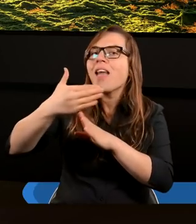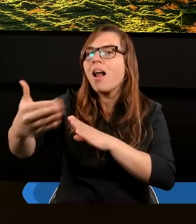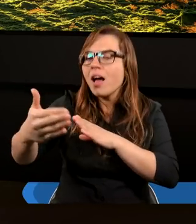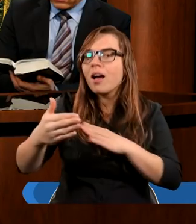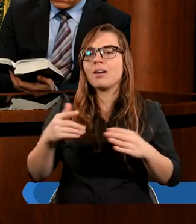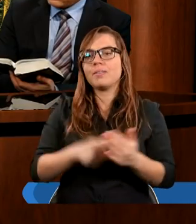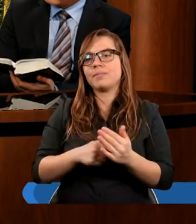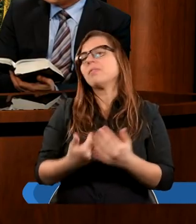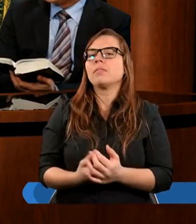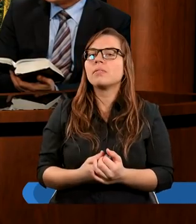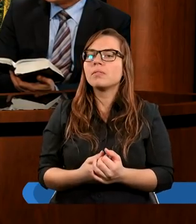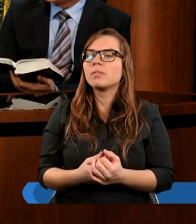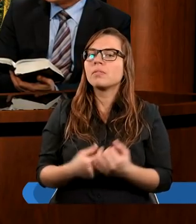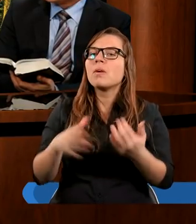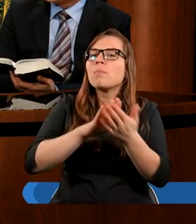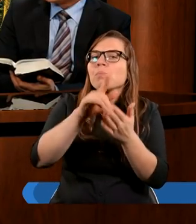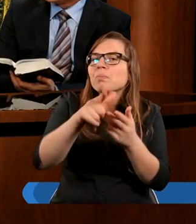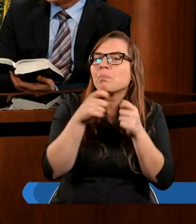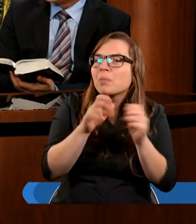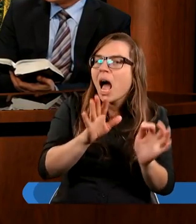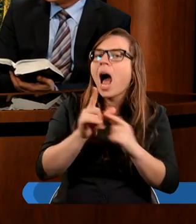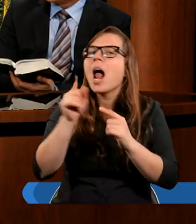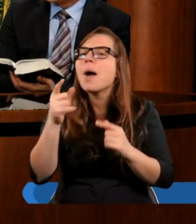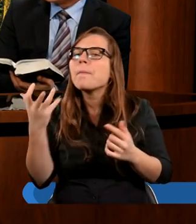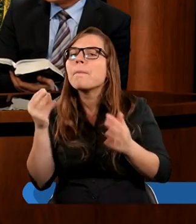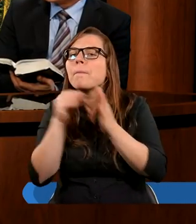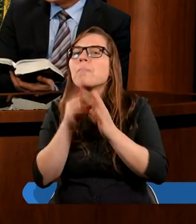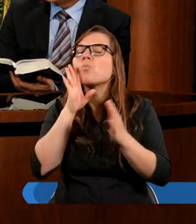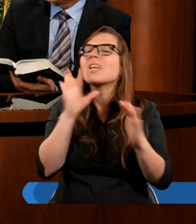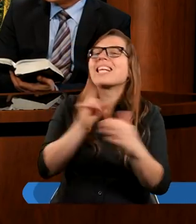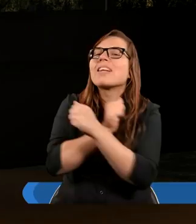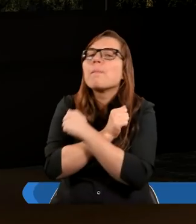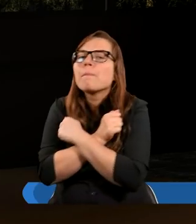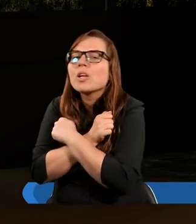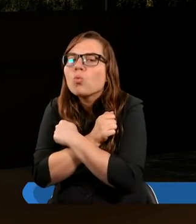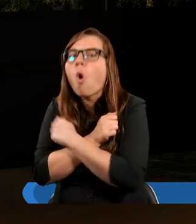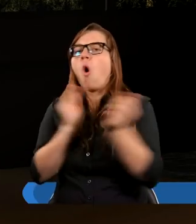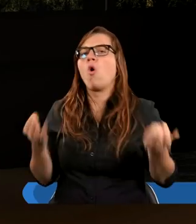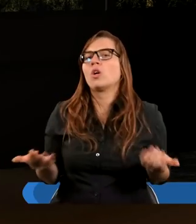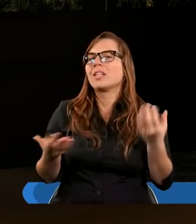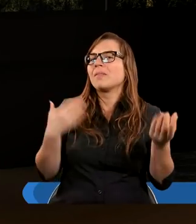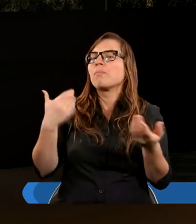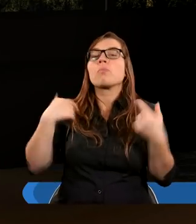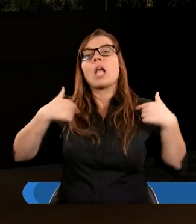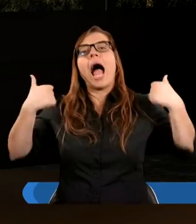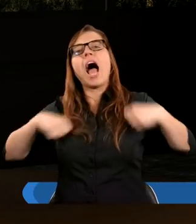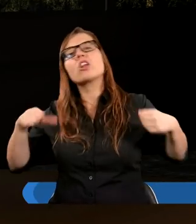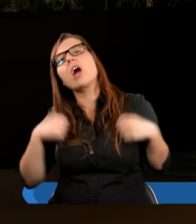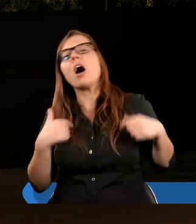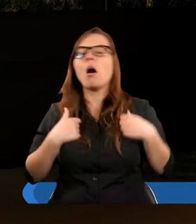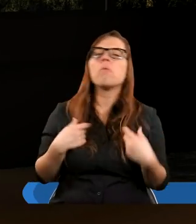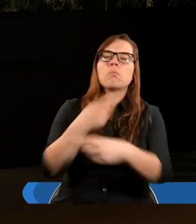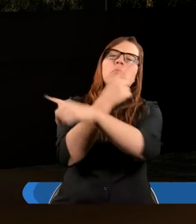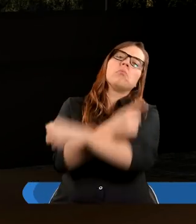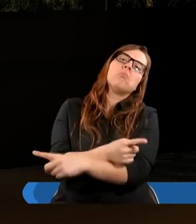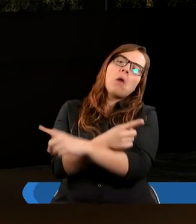Jest taki jeszcze, przepraszam, tekst właśnie, wyprzedzajcie się w miłości. Czyli jakby nie czekamy, aż właśnie ktoś